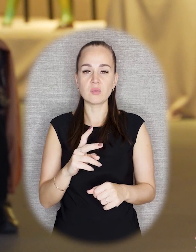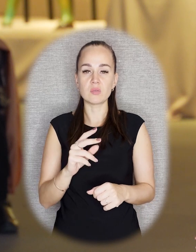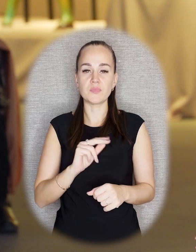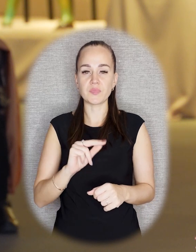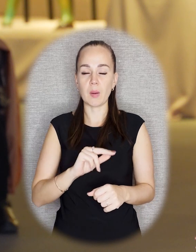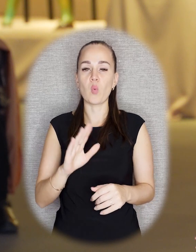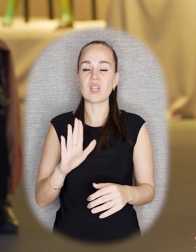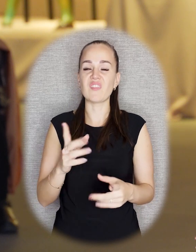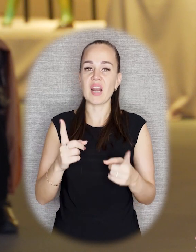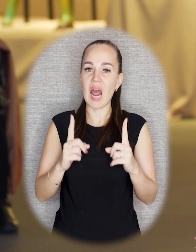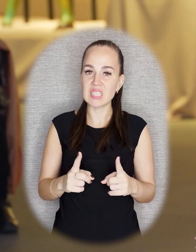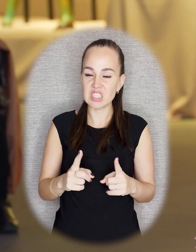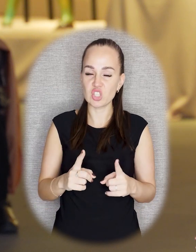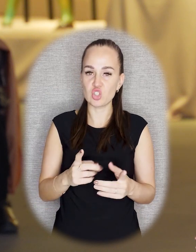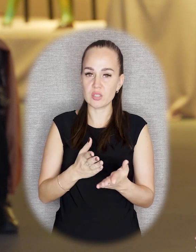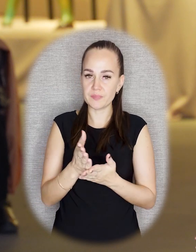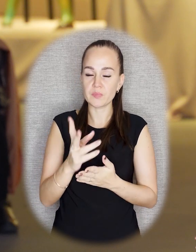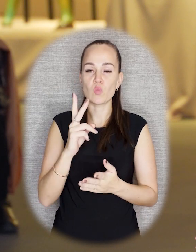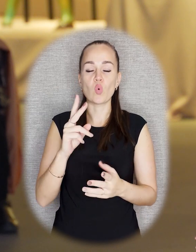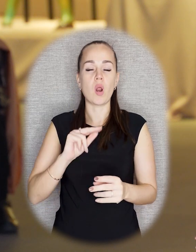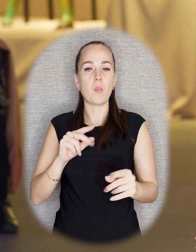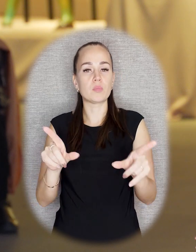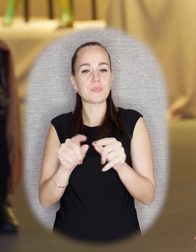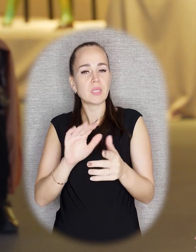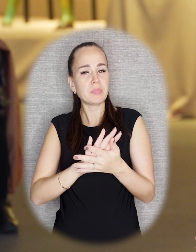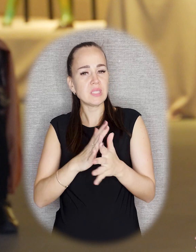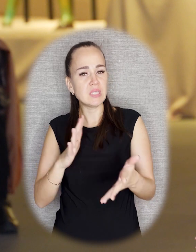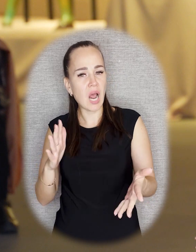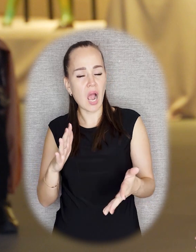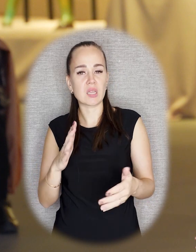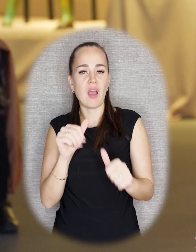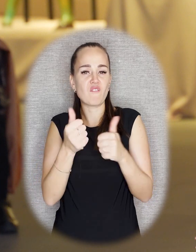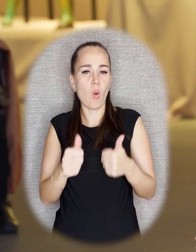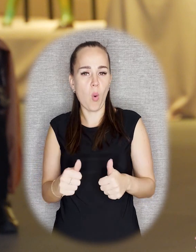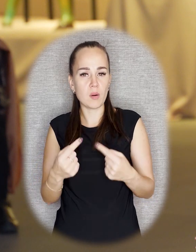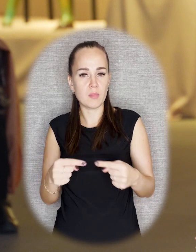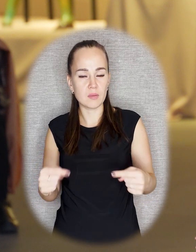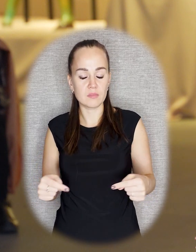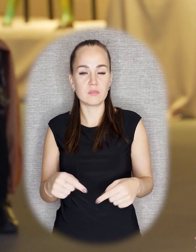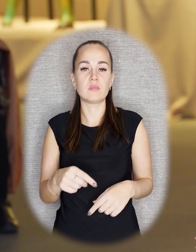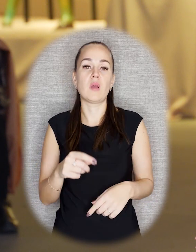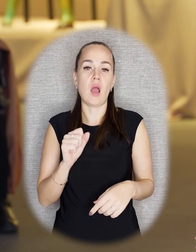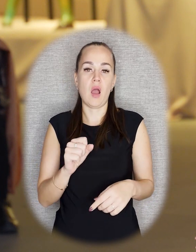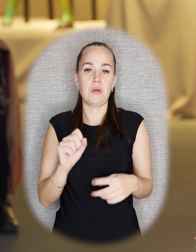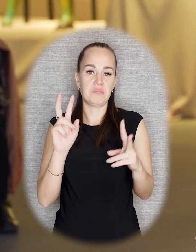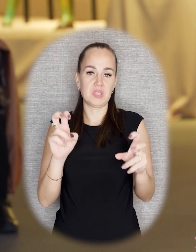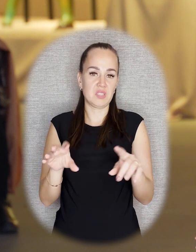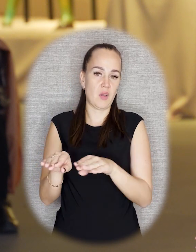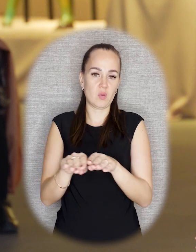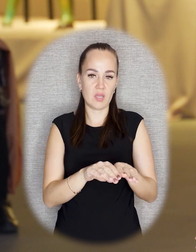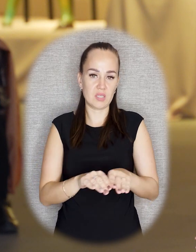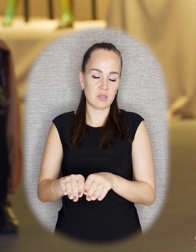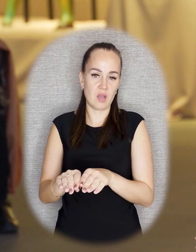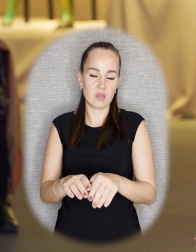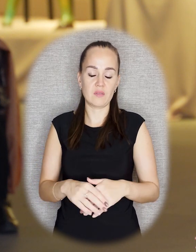реалистичной манере, кто работает с абстрактным искусством, с какими-то абстрактными формами, называют примерно одинаковым часто. Они все